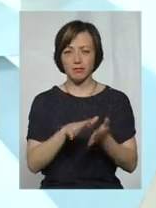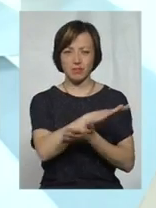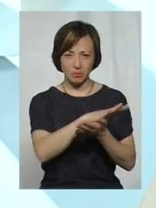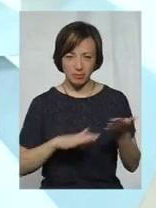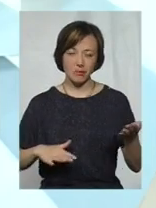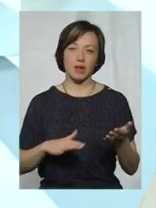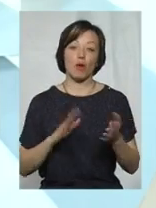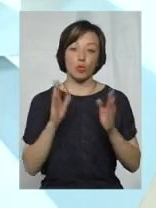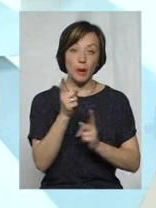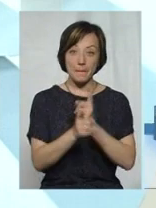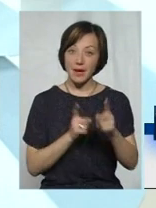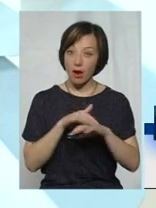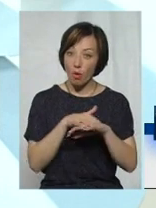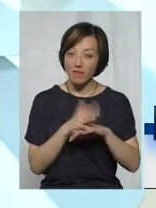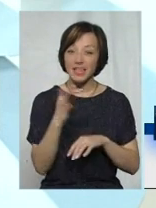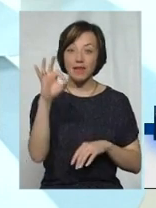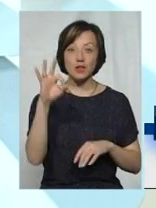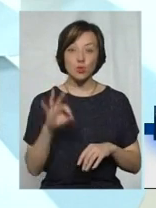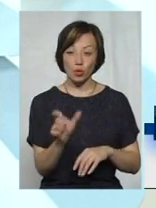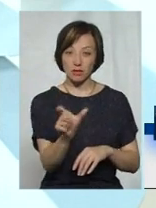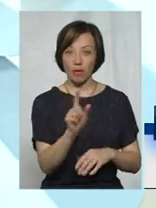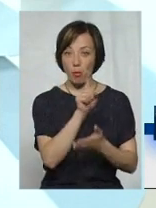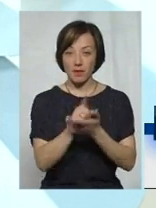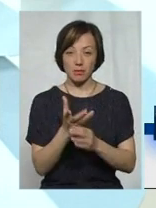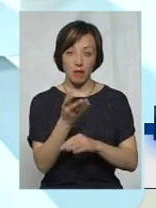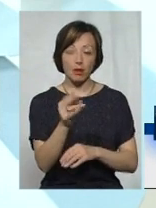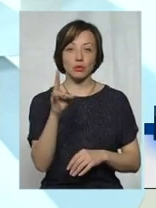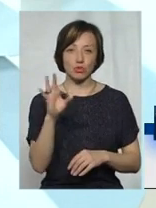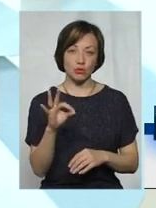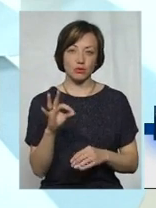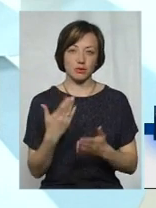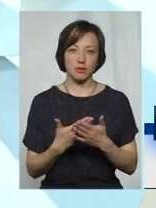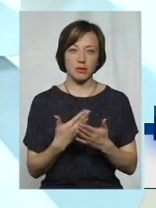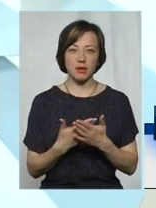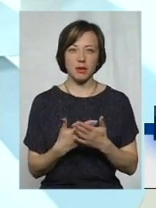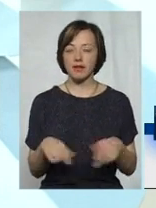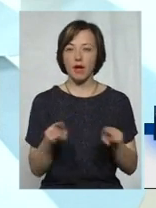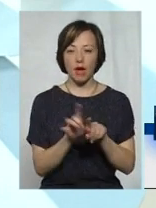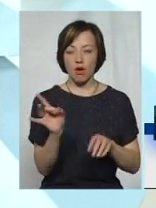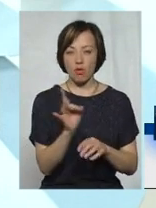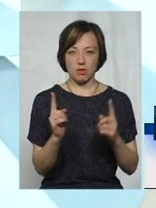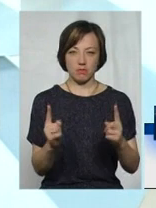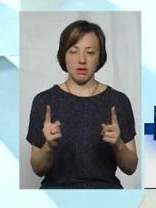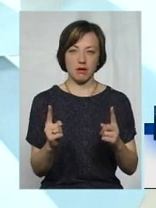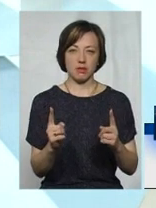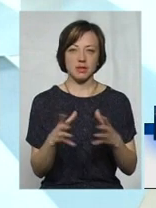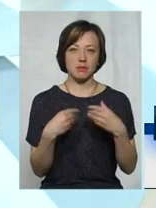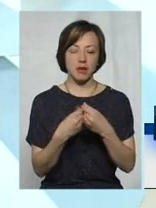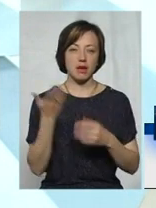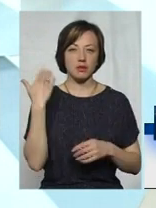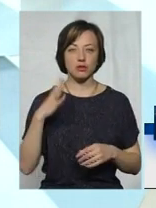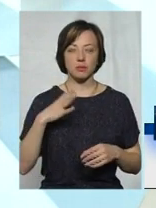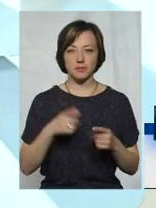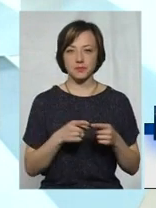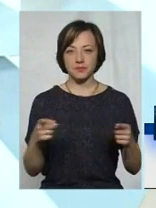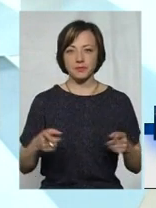звичайно, перерахований цей відсоток потежу, але він буде, напевно, в таких самих розмірах, які сім'я отримувала в